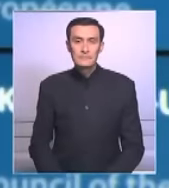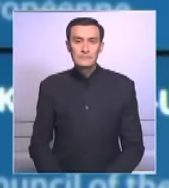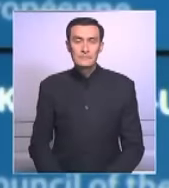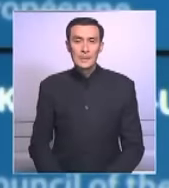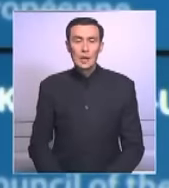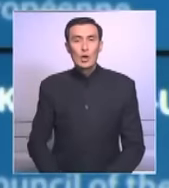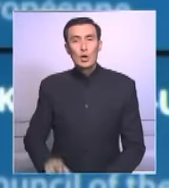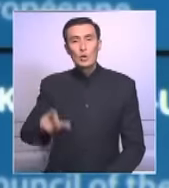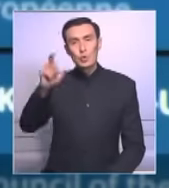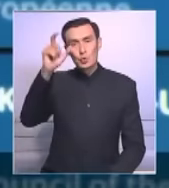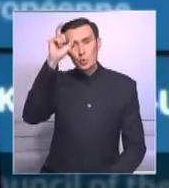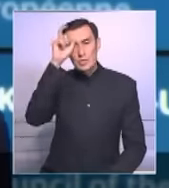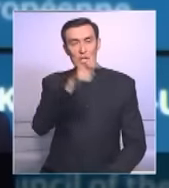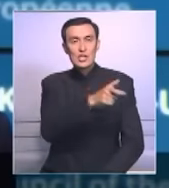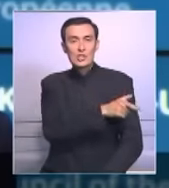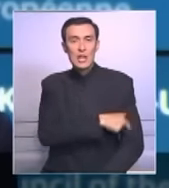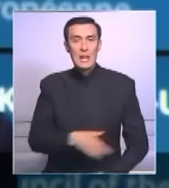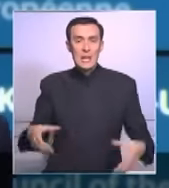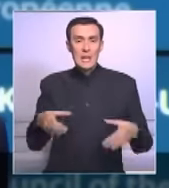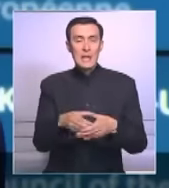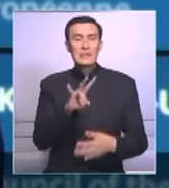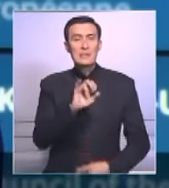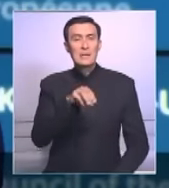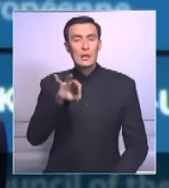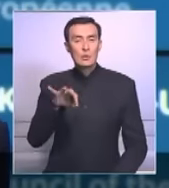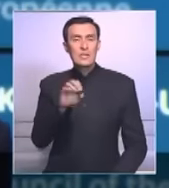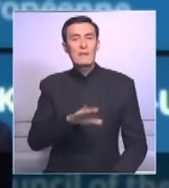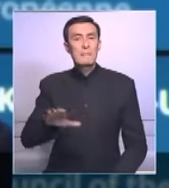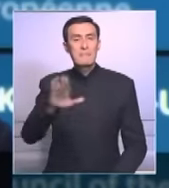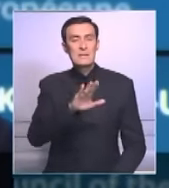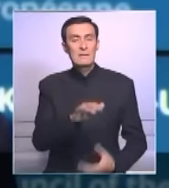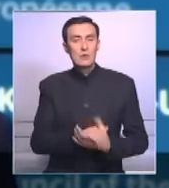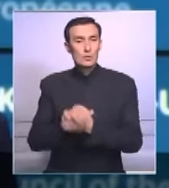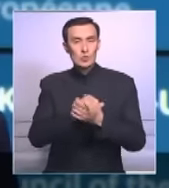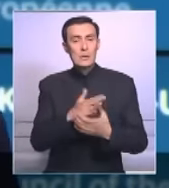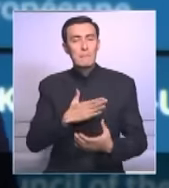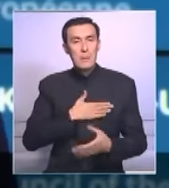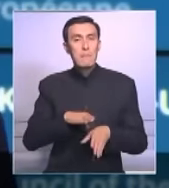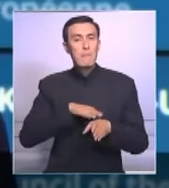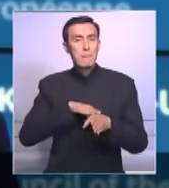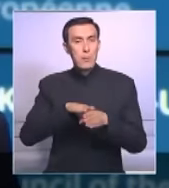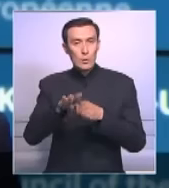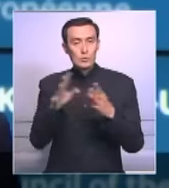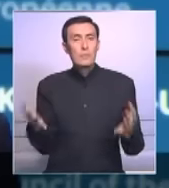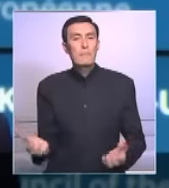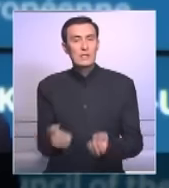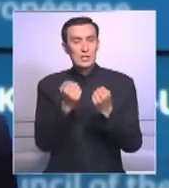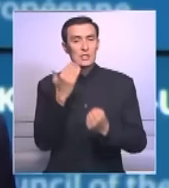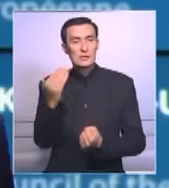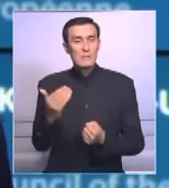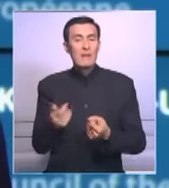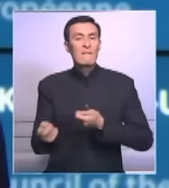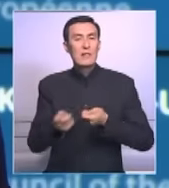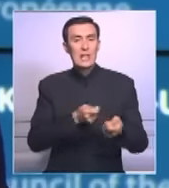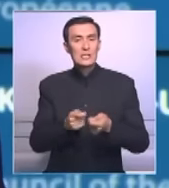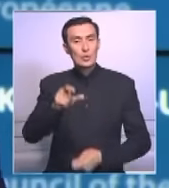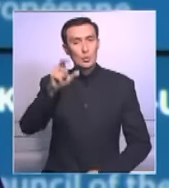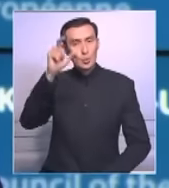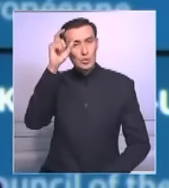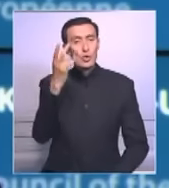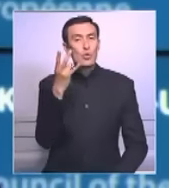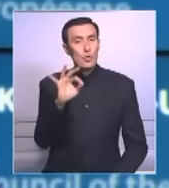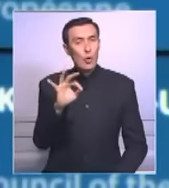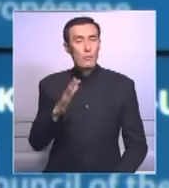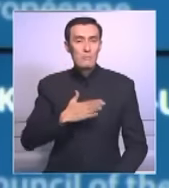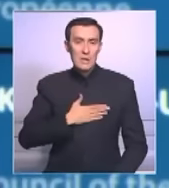Турция – член НАТО и ключевой партнер Европейского Союза. Мы целиком и полностью поддерживаем избранную власть в Турции. Но